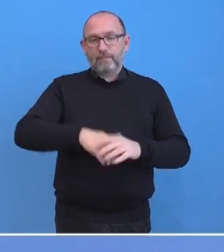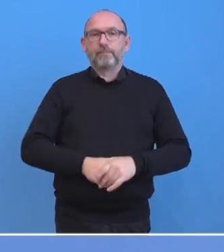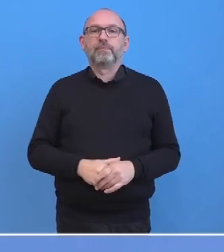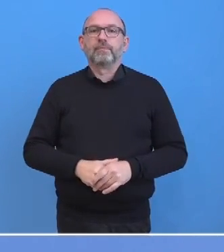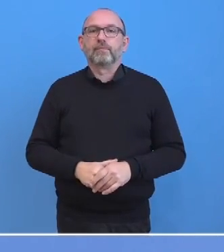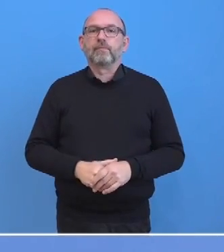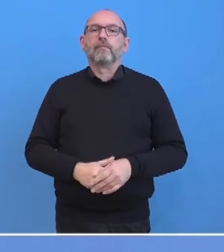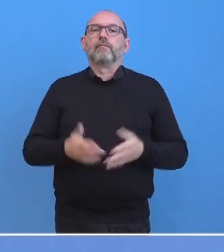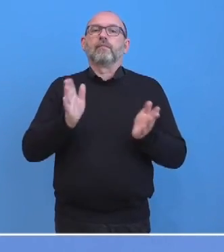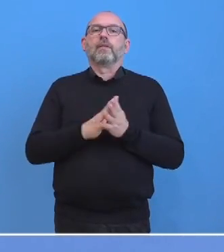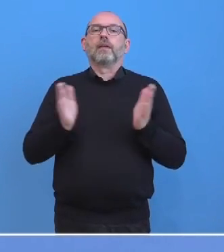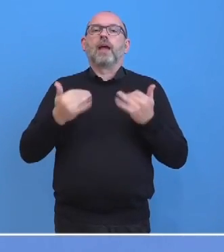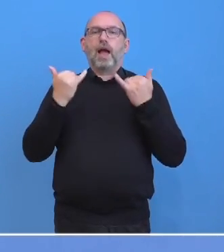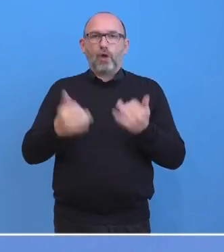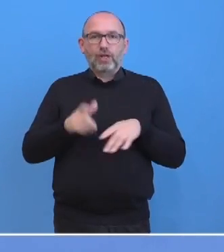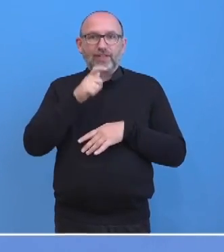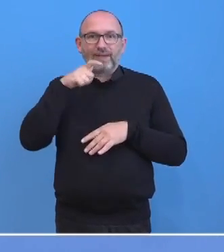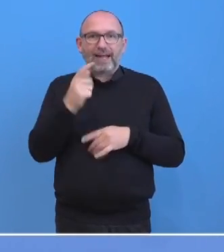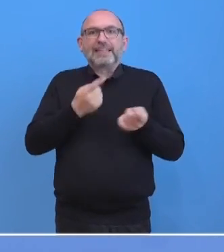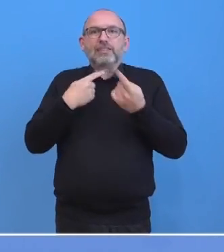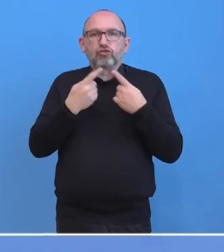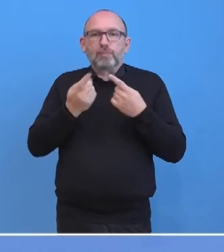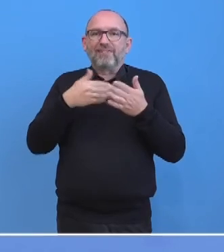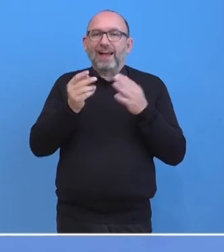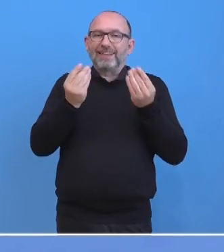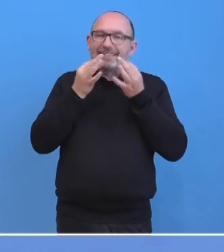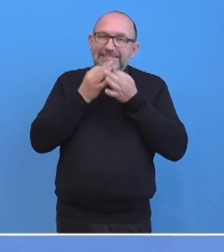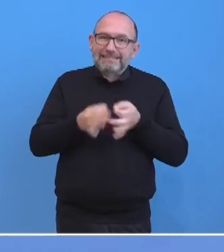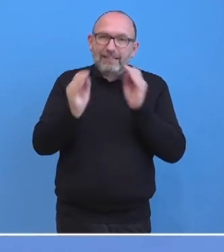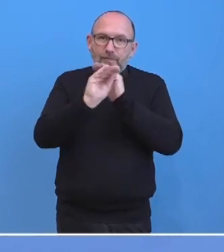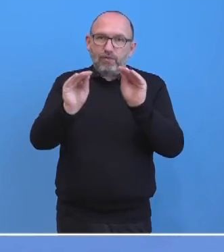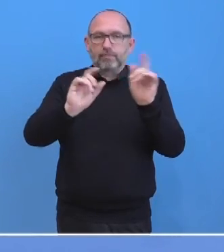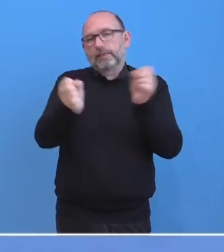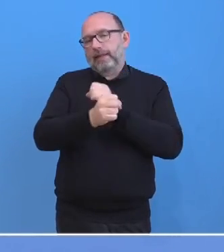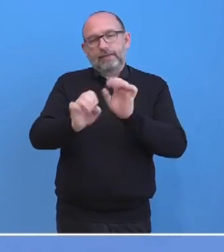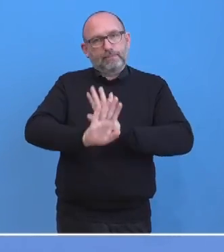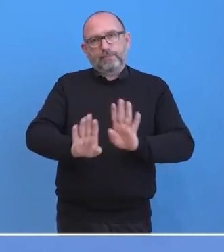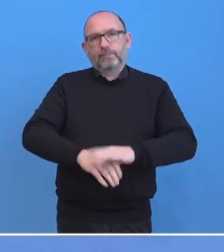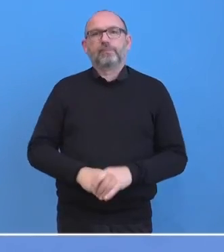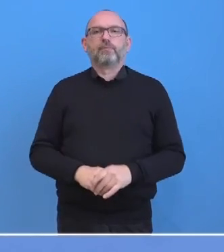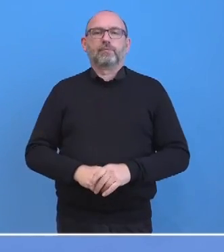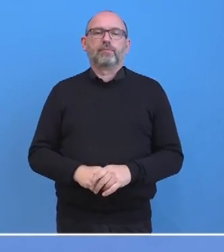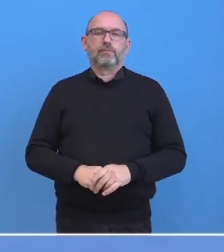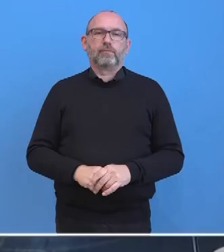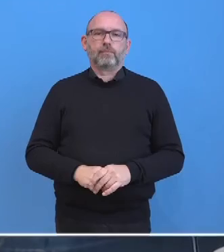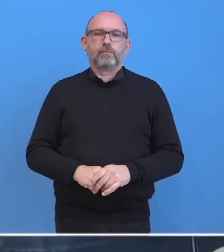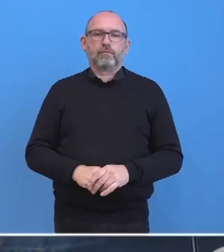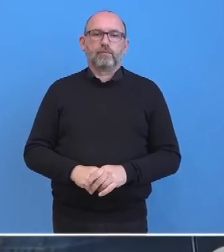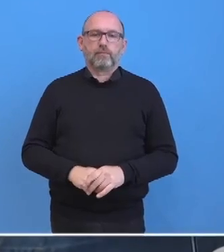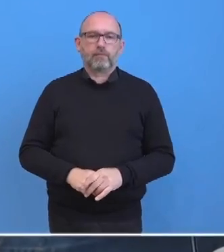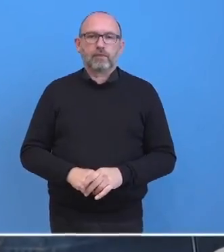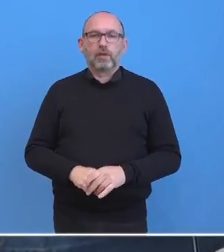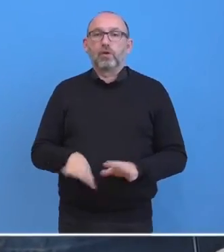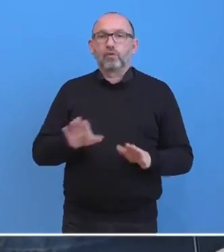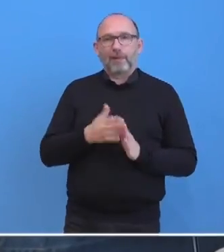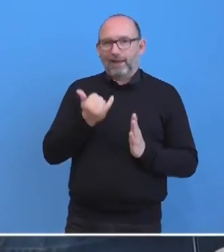Ihnen aber hier an dieser Stelle aus dem vertraulichen Gespräch keine weiteren Einzelheiten nennen. Darf ich noch einen Zusatz? Aber es sind wirklich die